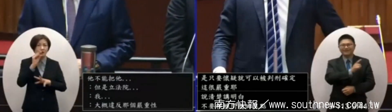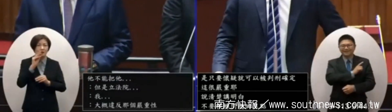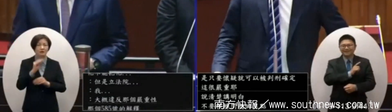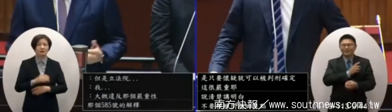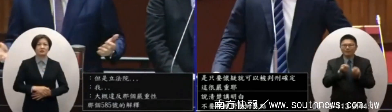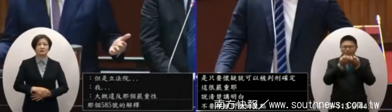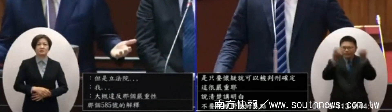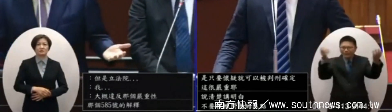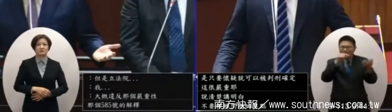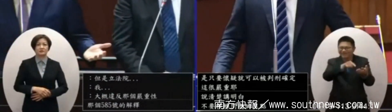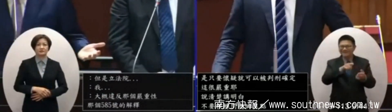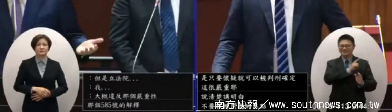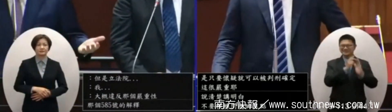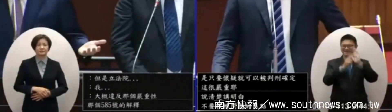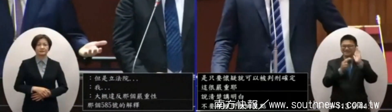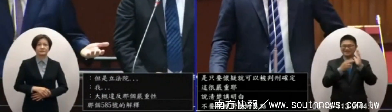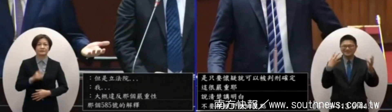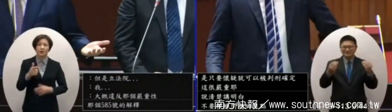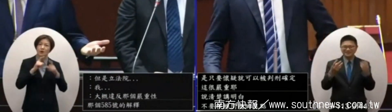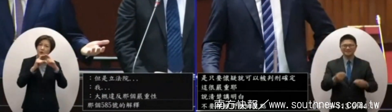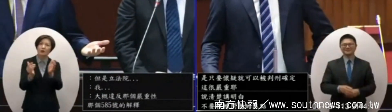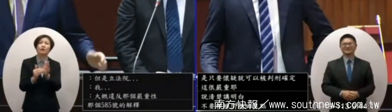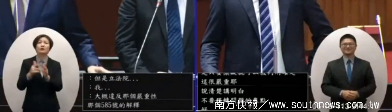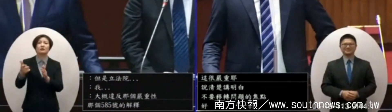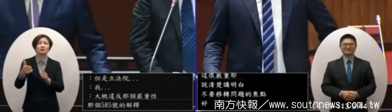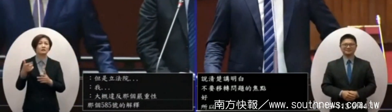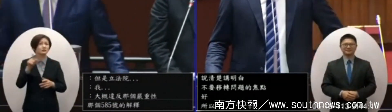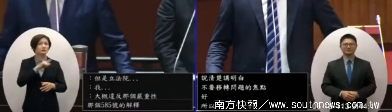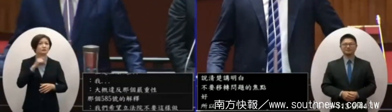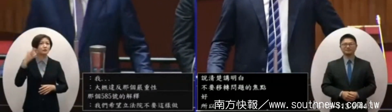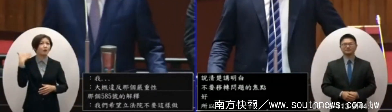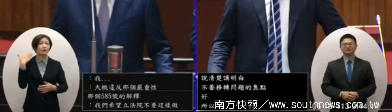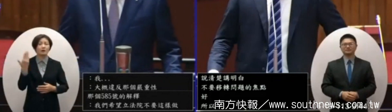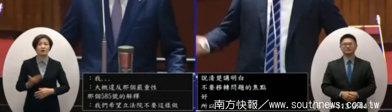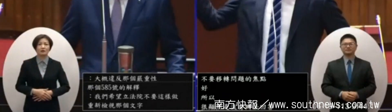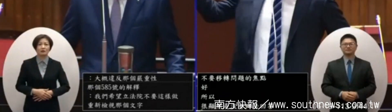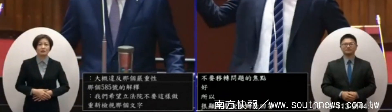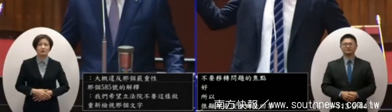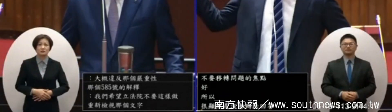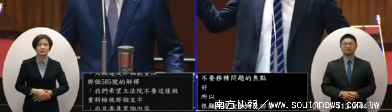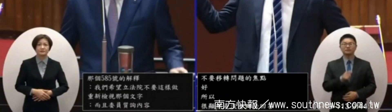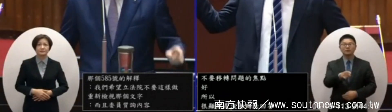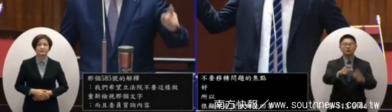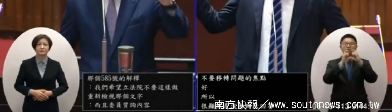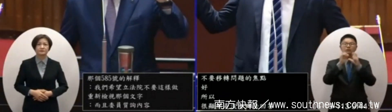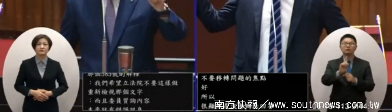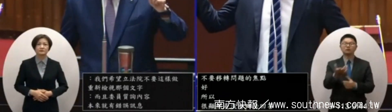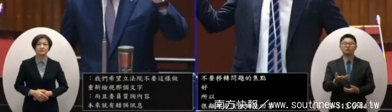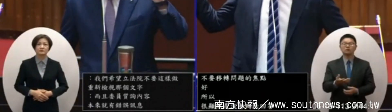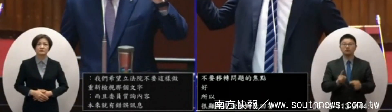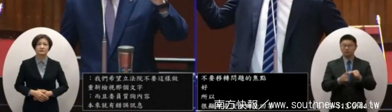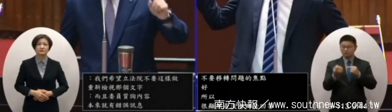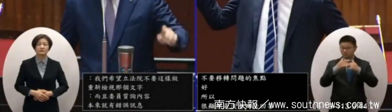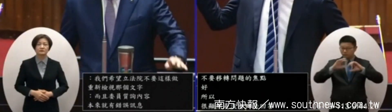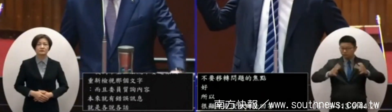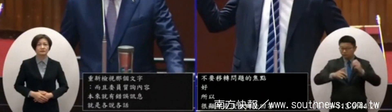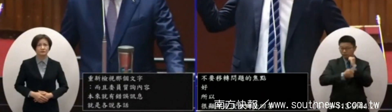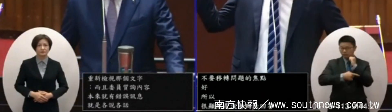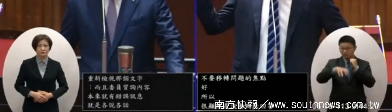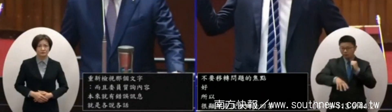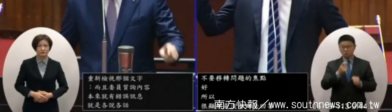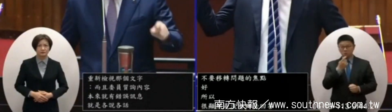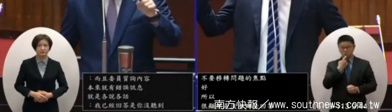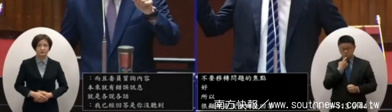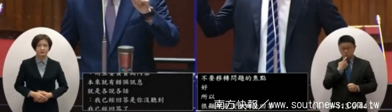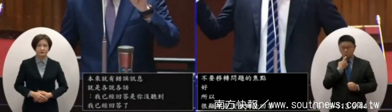所散布出來的假譯已經回答了是你沒有聽到我已經回答了你的回答是什麼中華民國的法院因為